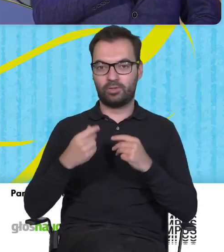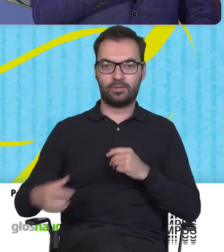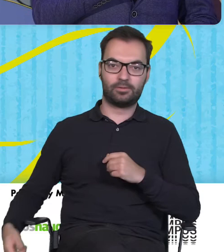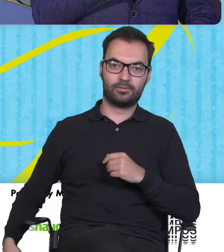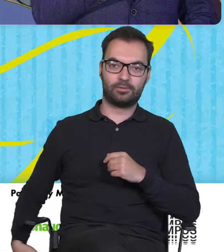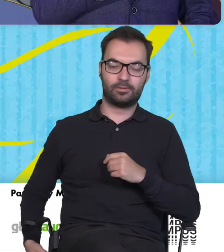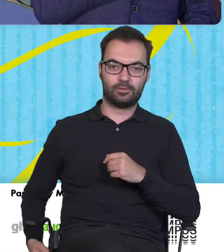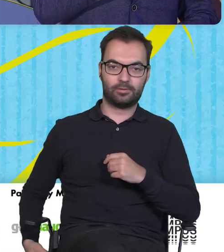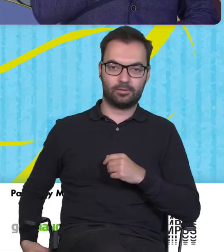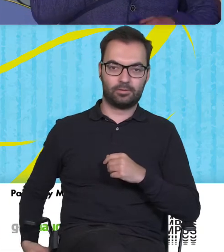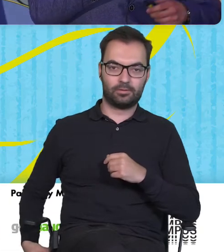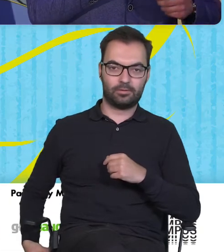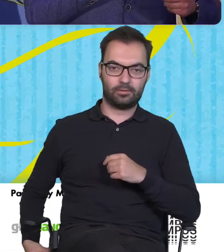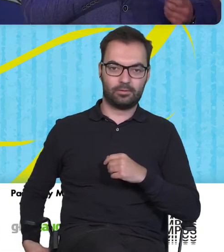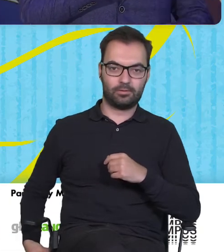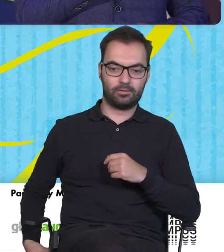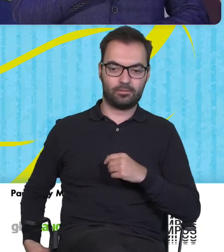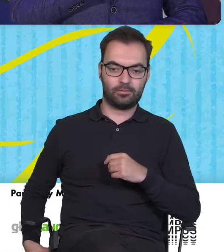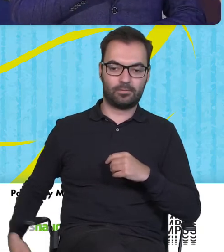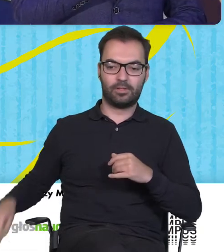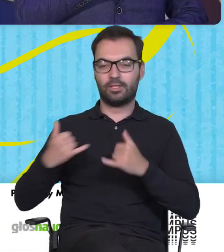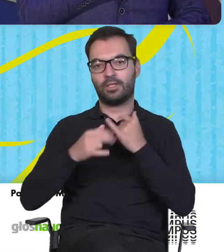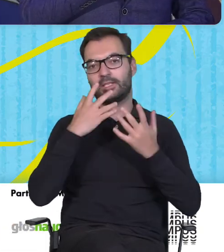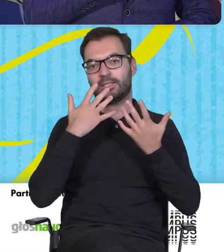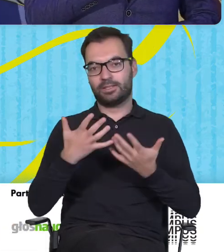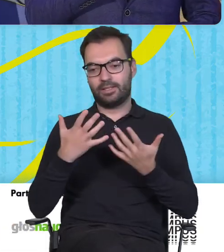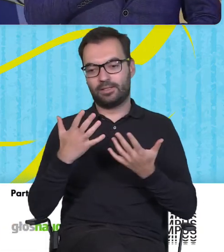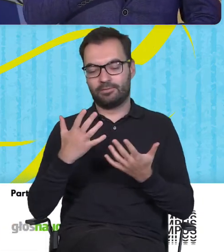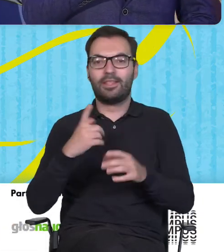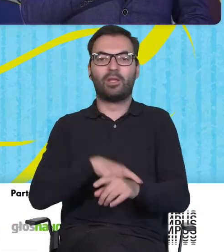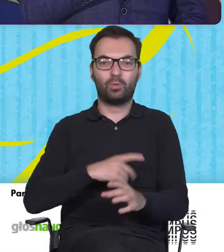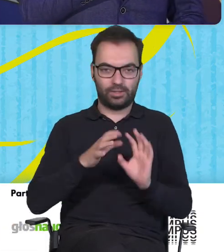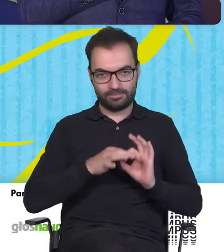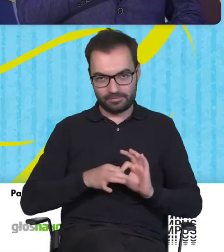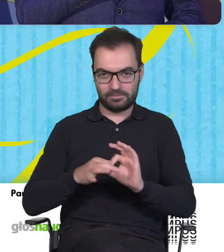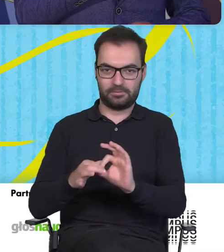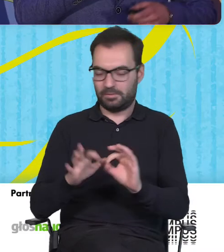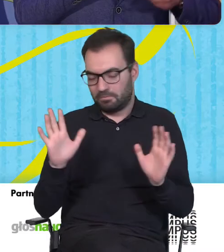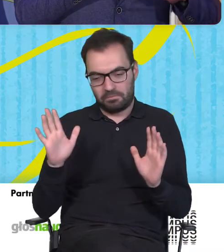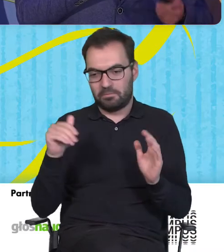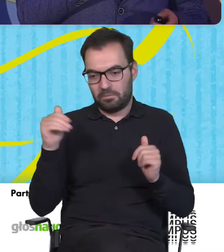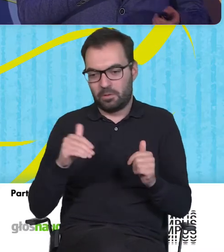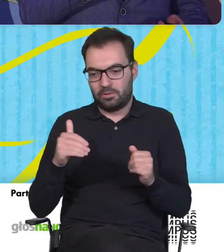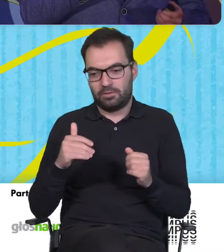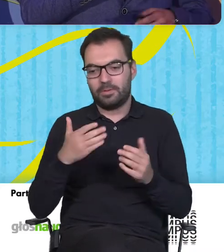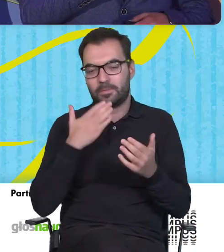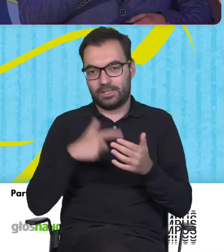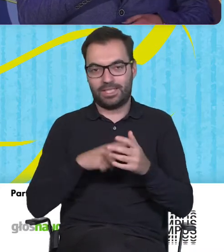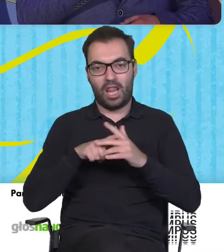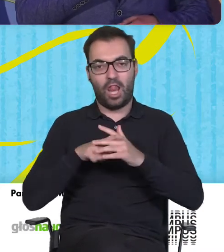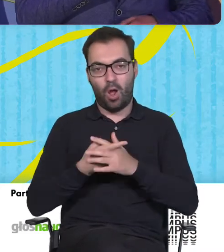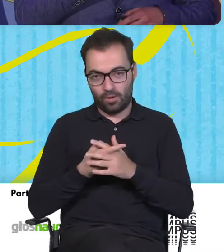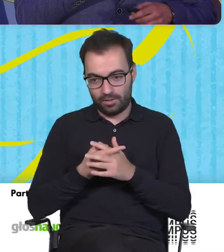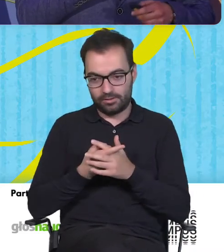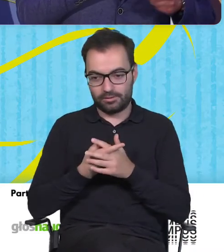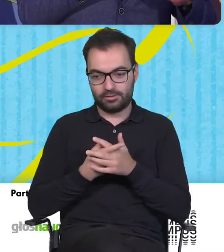jeżeli ktoś chciałby zostać z nami po prostu na dłużej, to poprzez zalogowanie